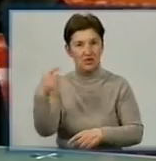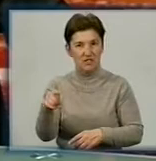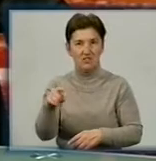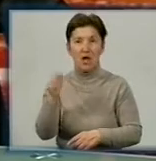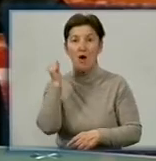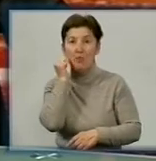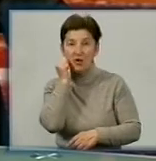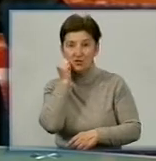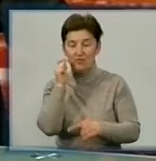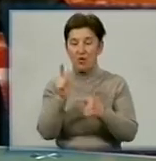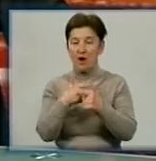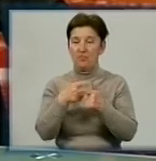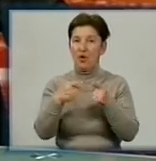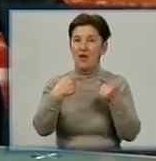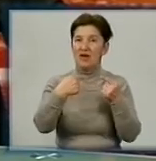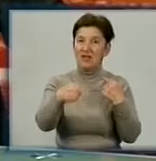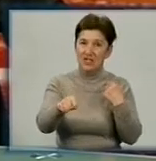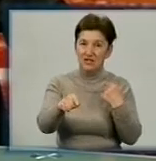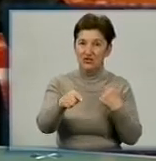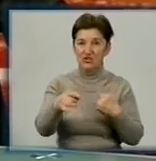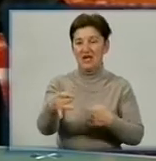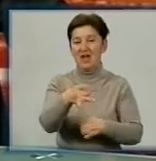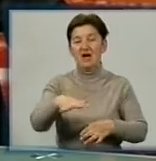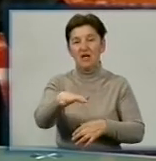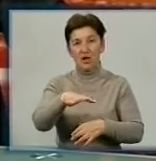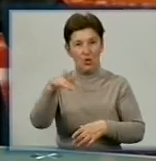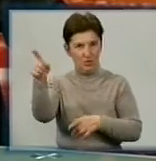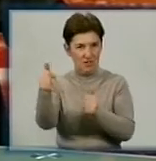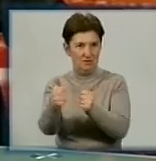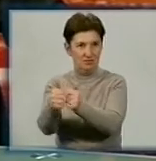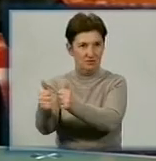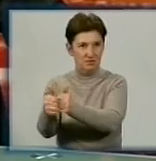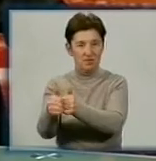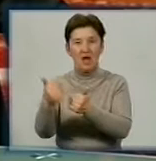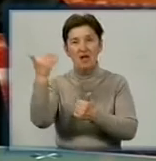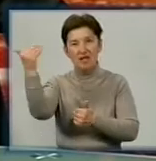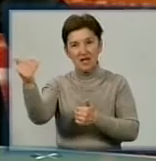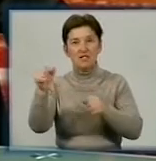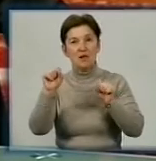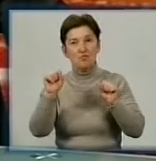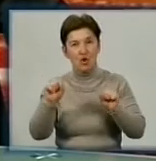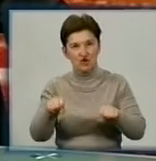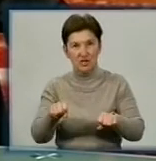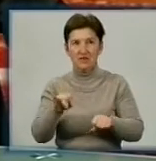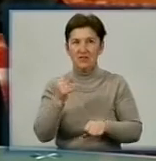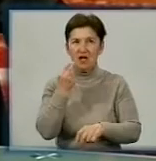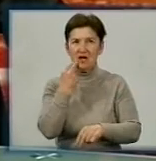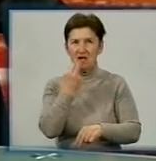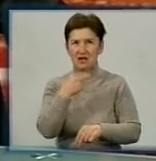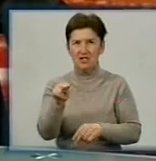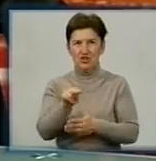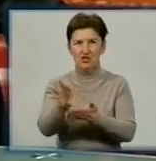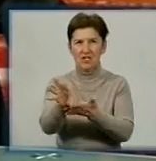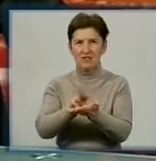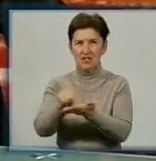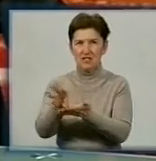Москву або інший регіон нашої сусідньої країни, побачити їхні можливості і кращі зразки цього